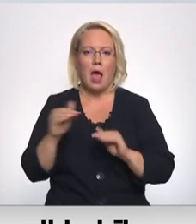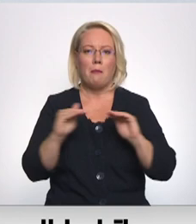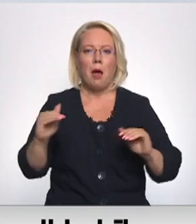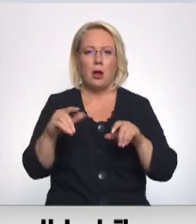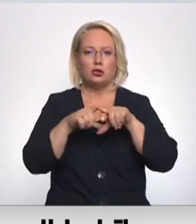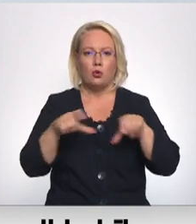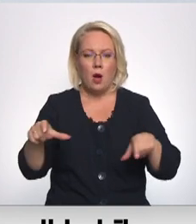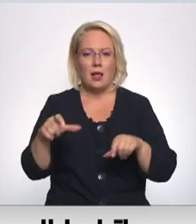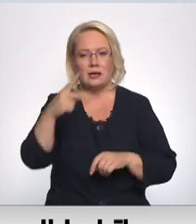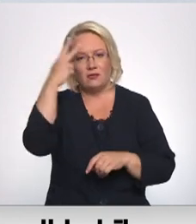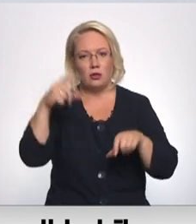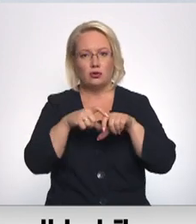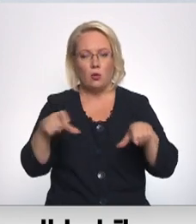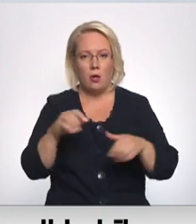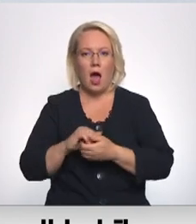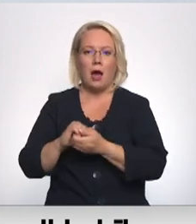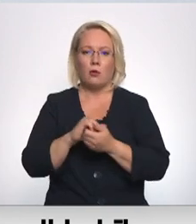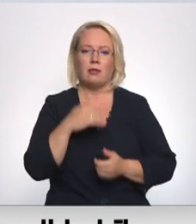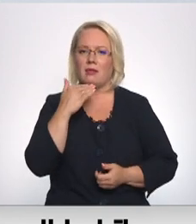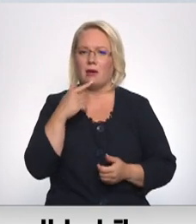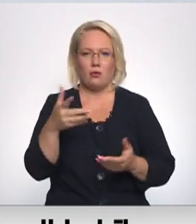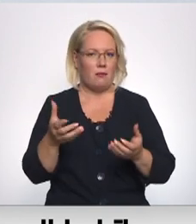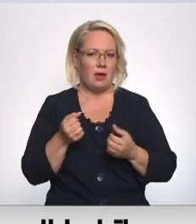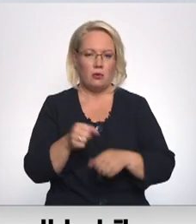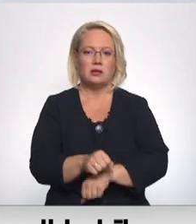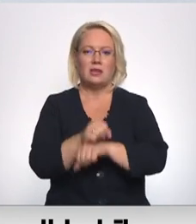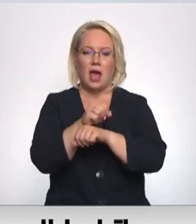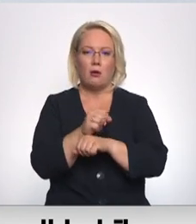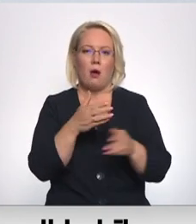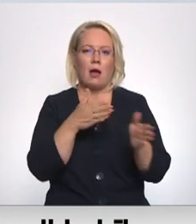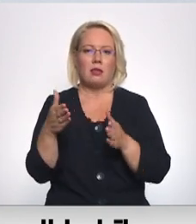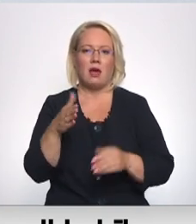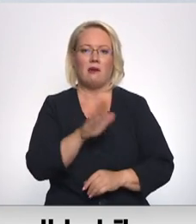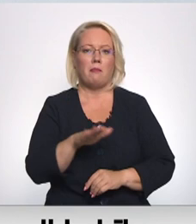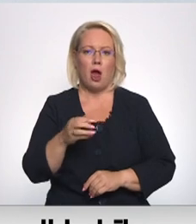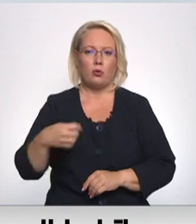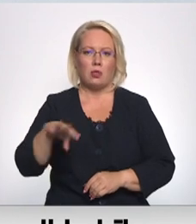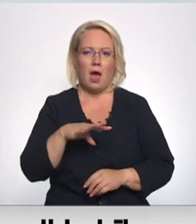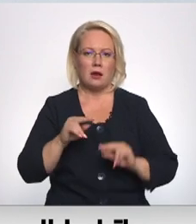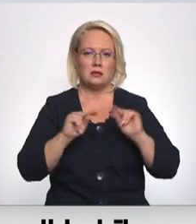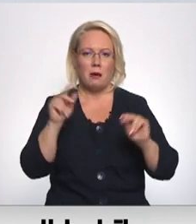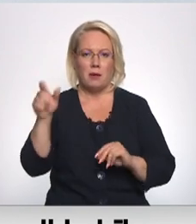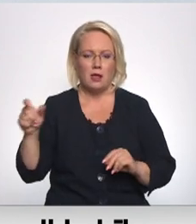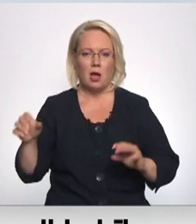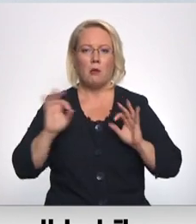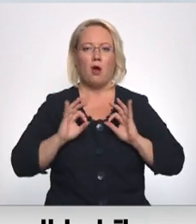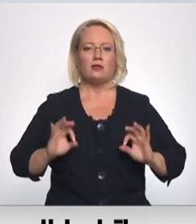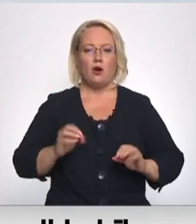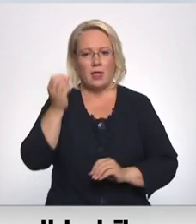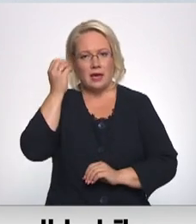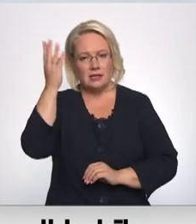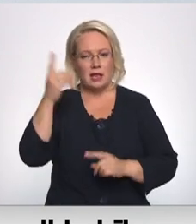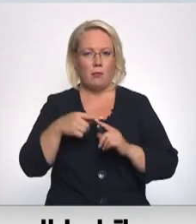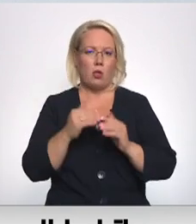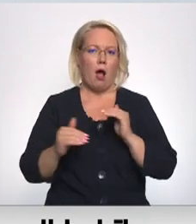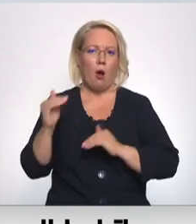arotbiedrība īsti to negrib pieņemt, jo streikot gatavi ir arī bērndārs pedagogi profesionālajā izglītībā un augstskolās.